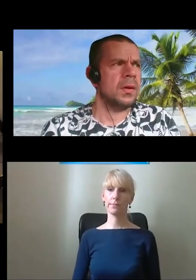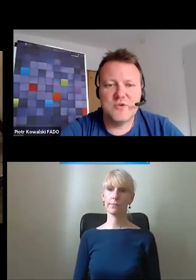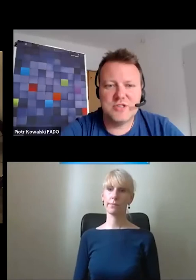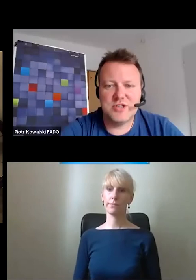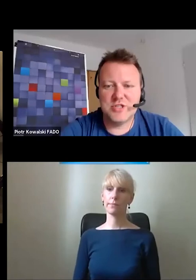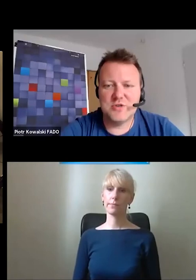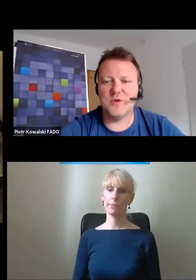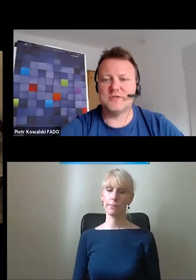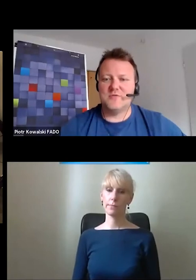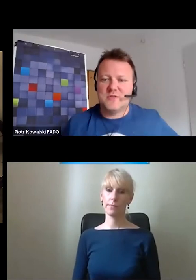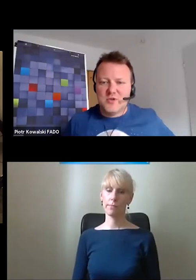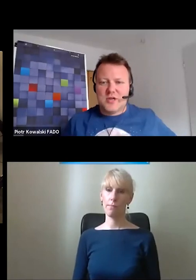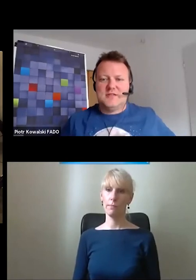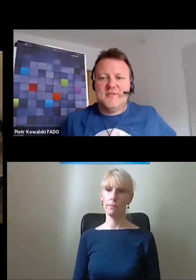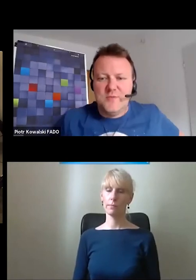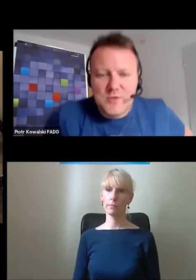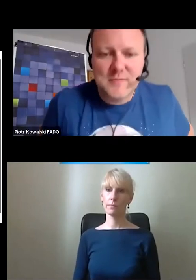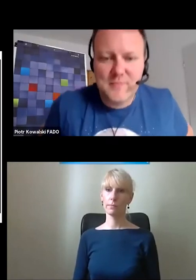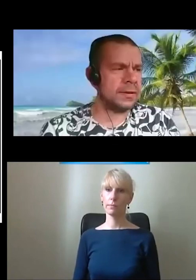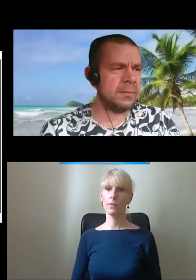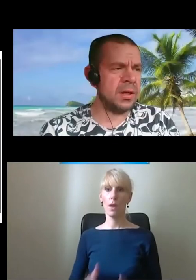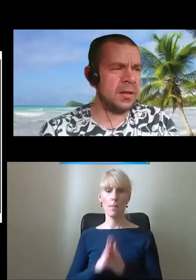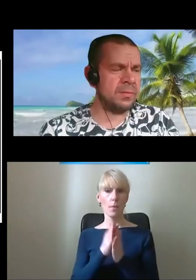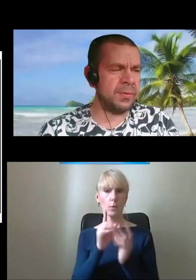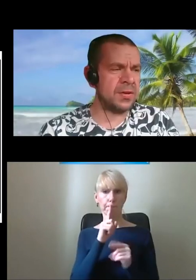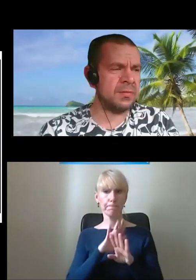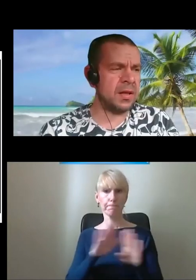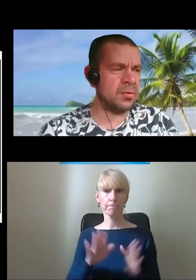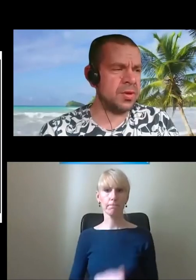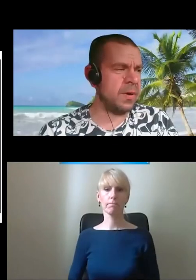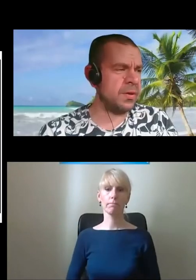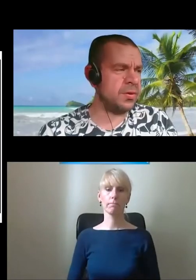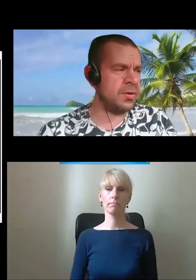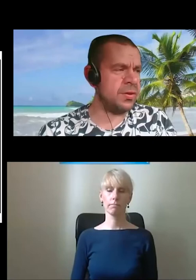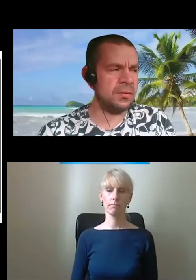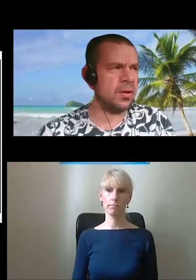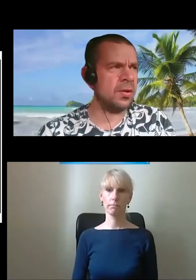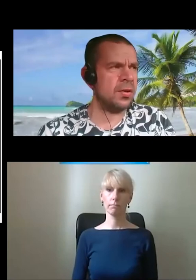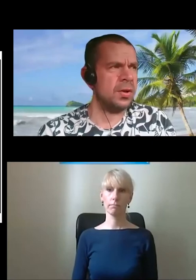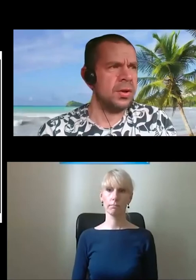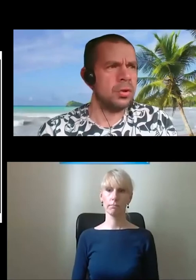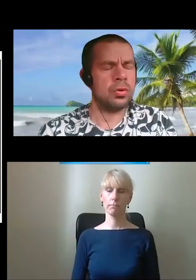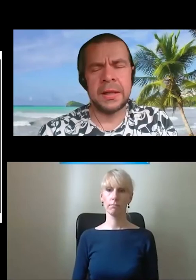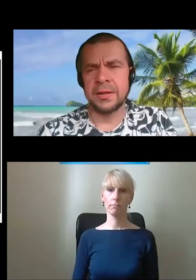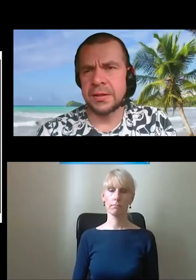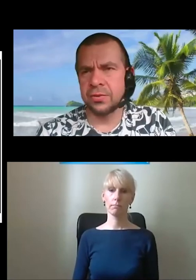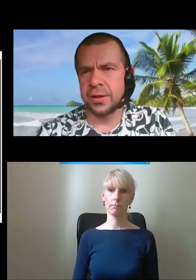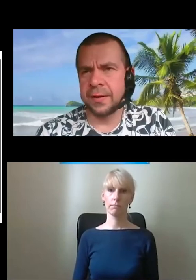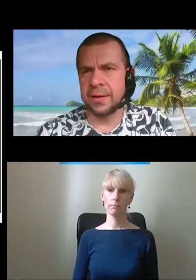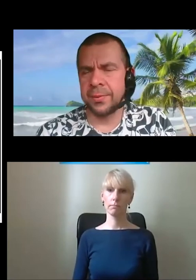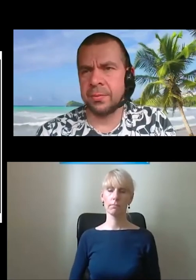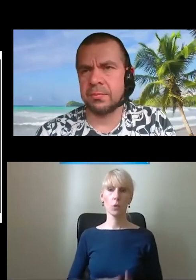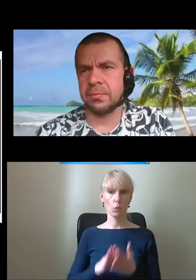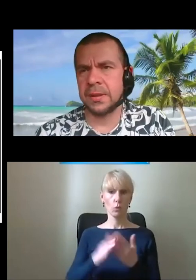Dobra, możesz ciszyć głos znowu troszkę z filmu. Tak, tak, bo dalej, przepraszam, dalej już nie będzie nic istotnego. Tutaj ten czas